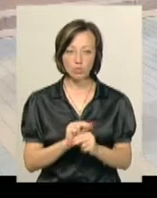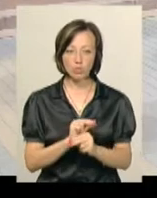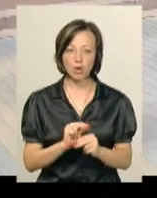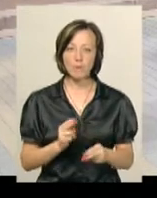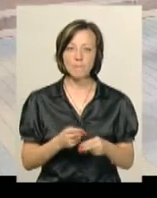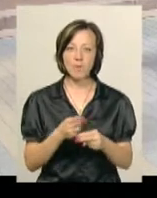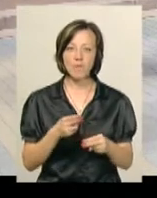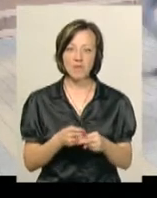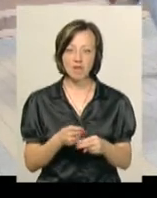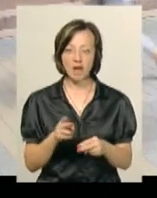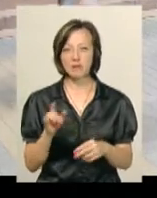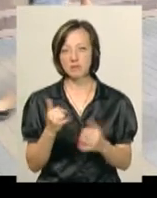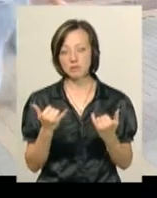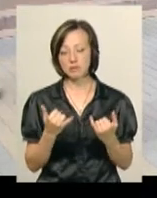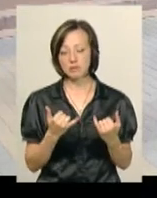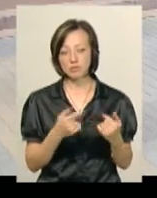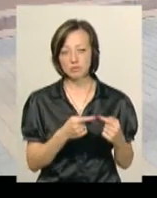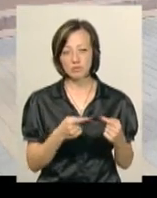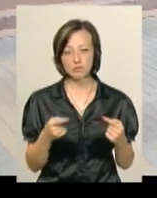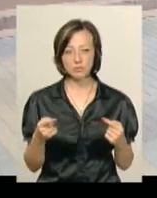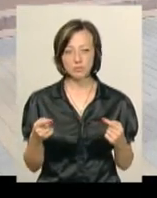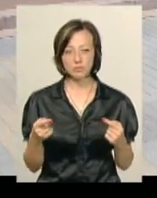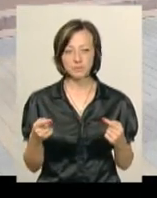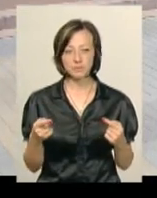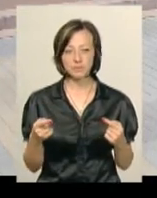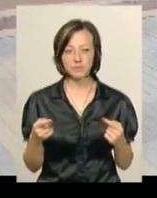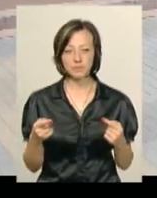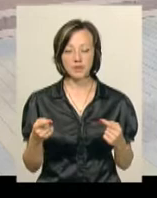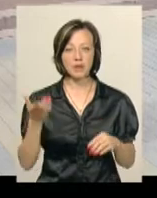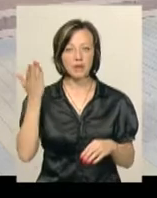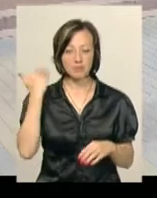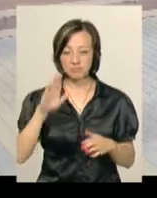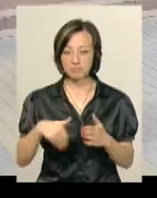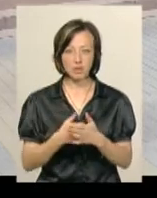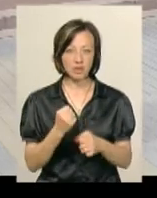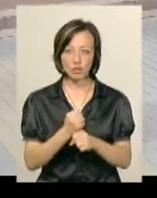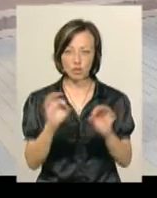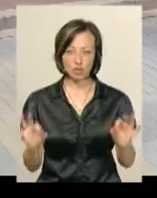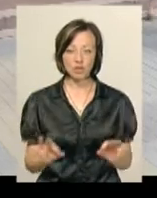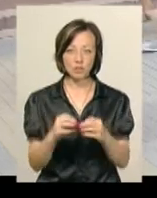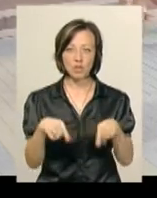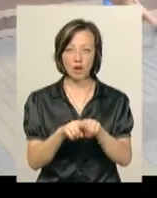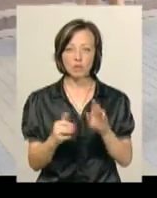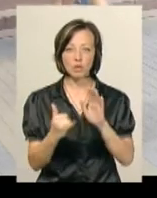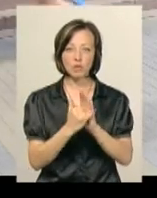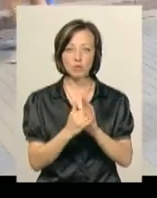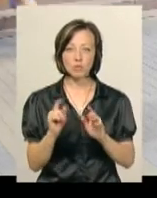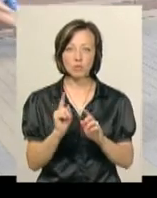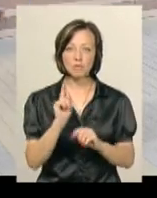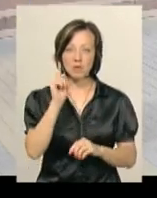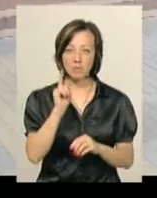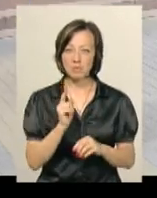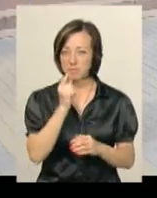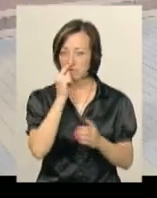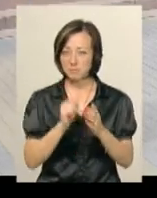профілактики. Всього часу нічого цього не робилось, тому що він так встановлений, щоб до нього